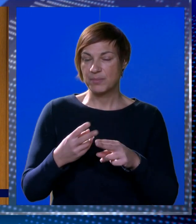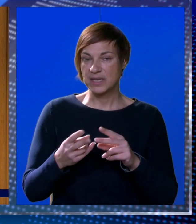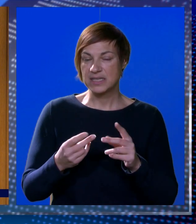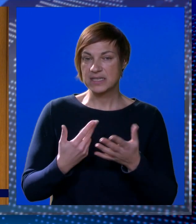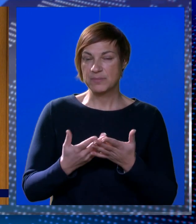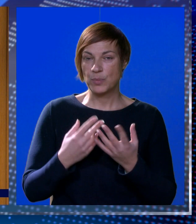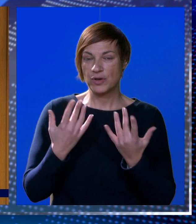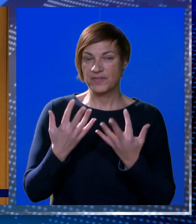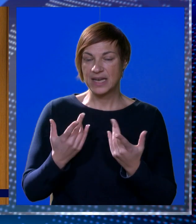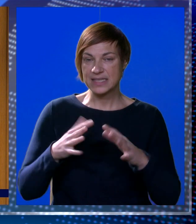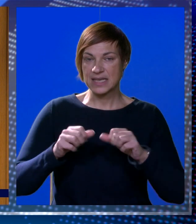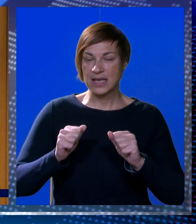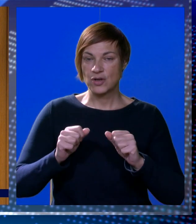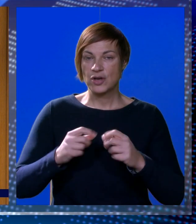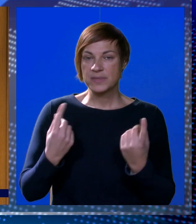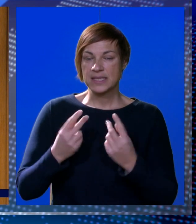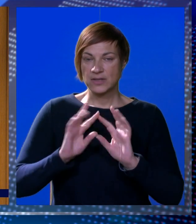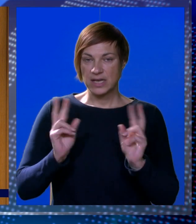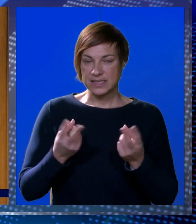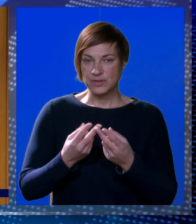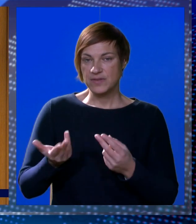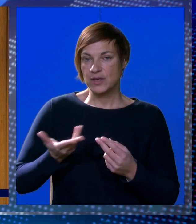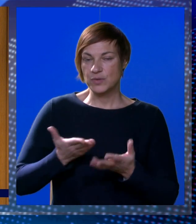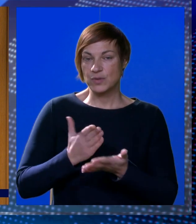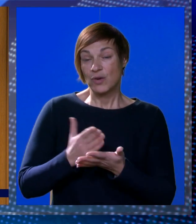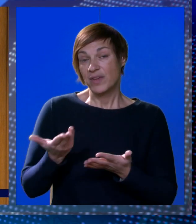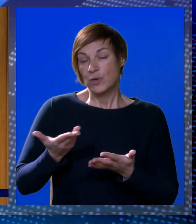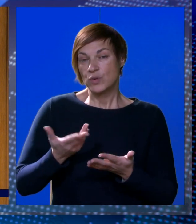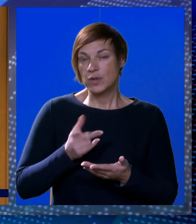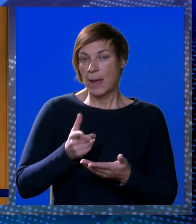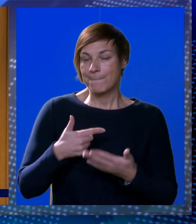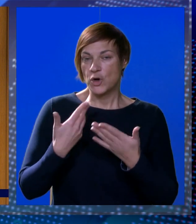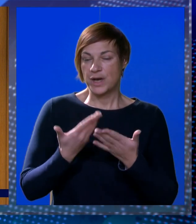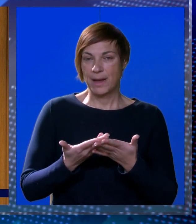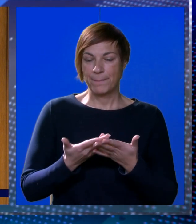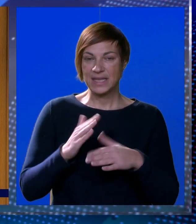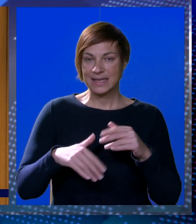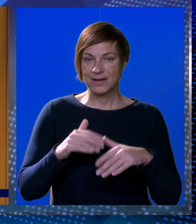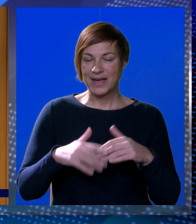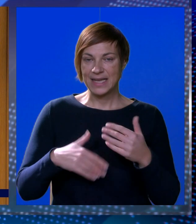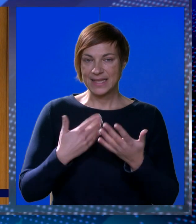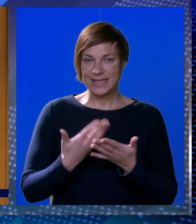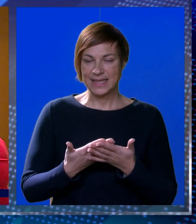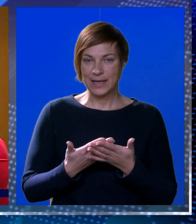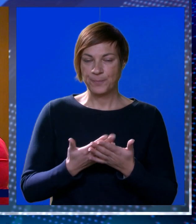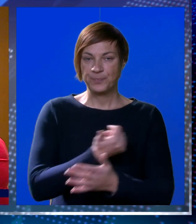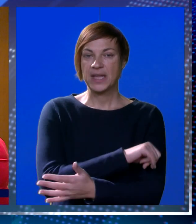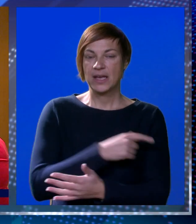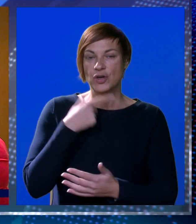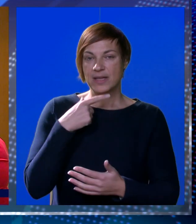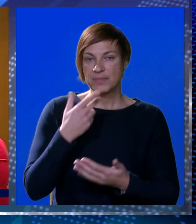finansijske i ekonomske situacije u svijetu, međutim, usluga će uvijek biti usluga i ona uvijek mora biti kvalitetna.